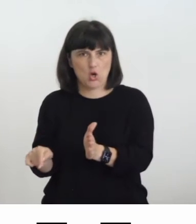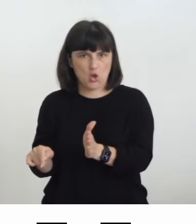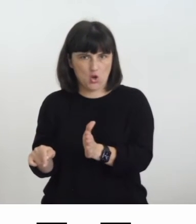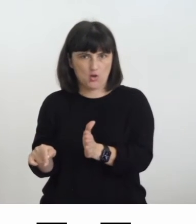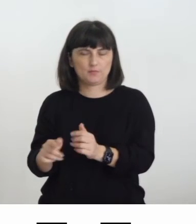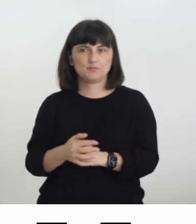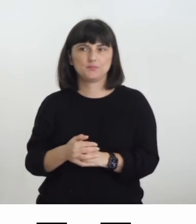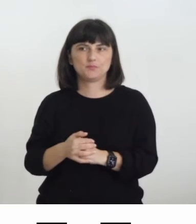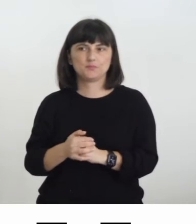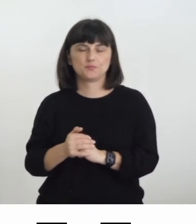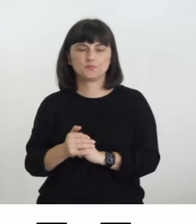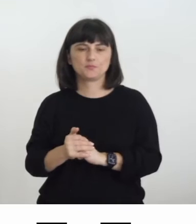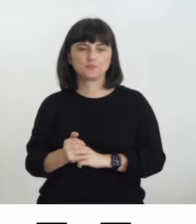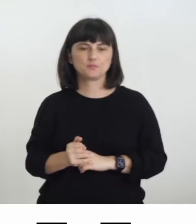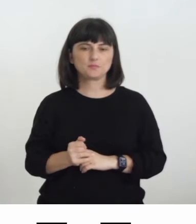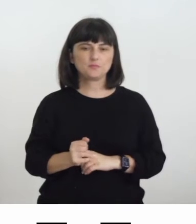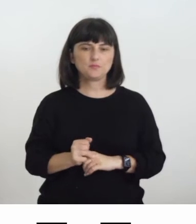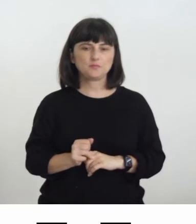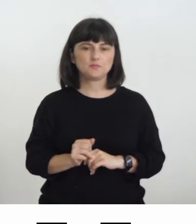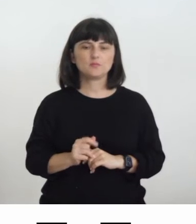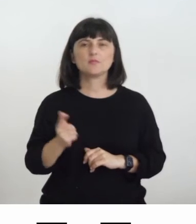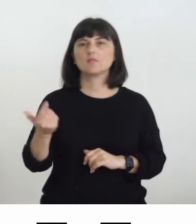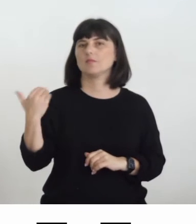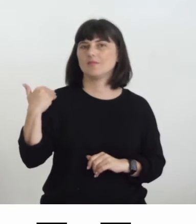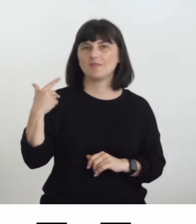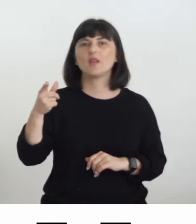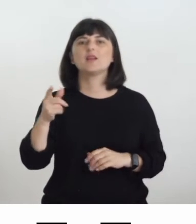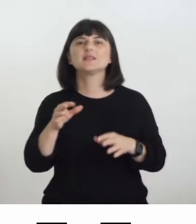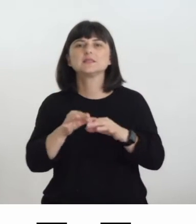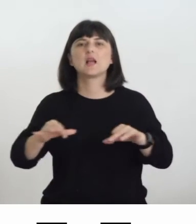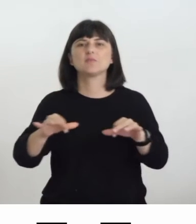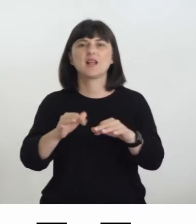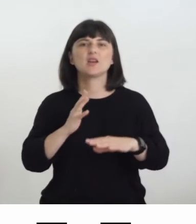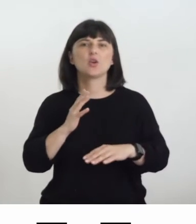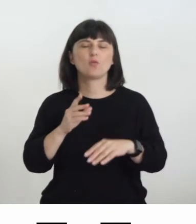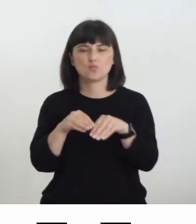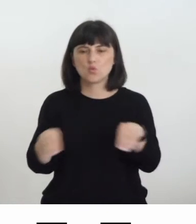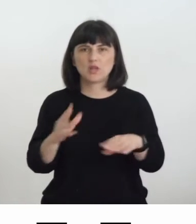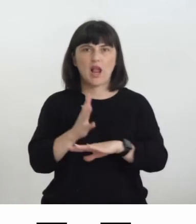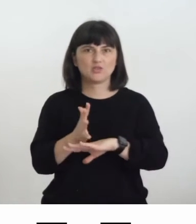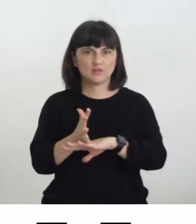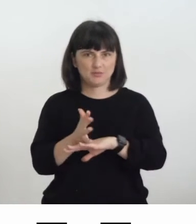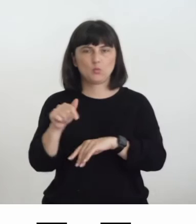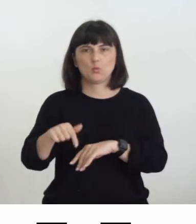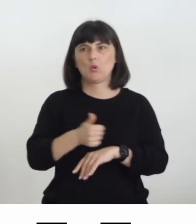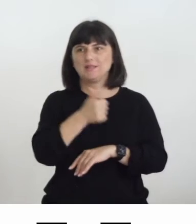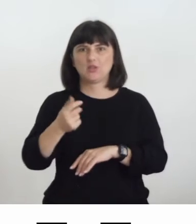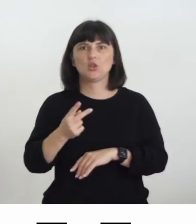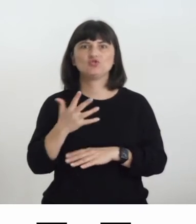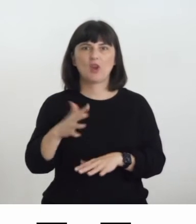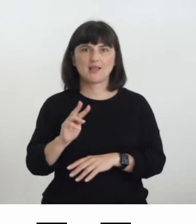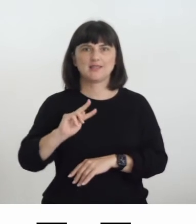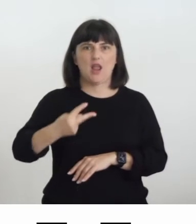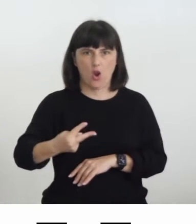recenti un seminario sull'accessibilità museale quest'anno giunto alla seconda edizione lo